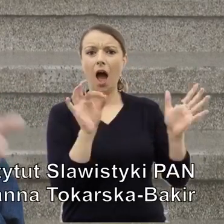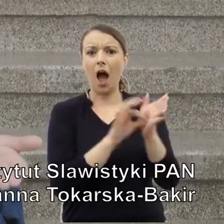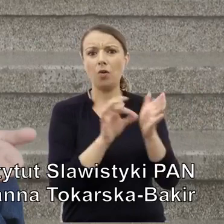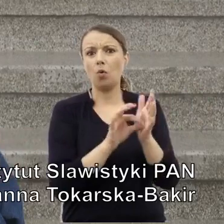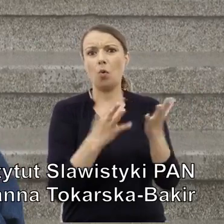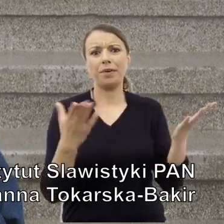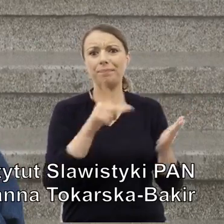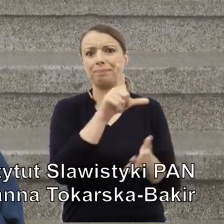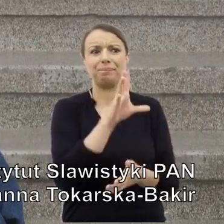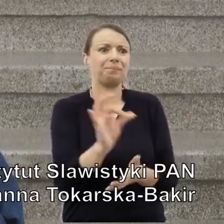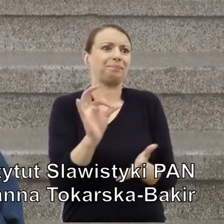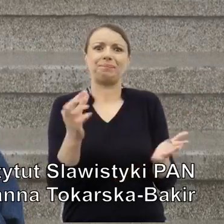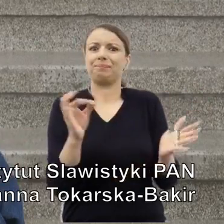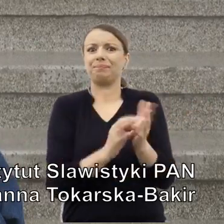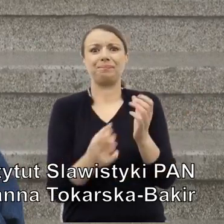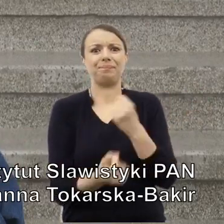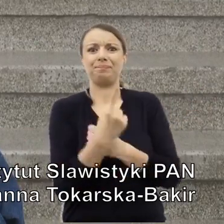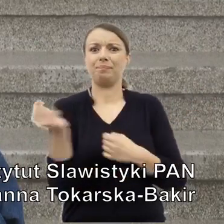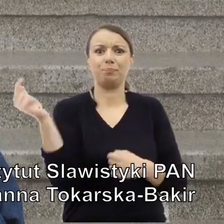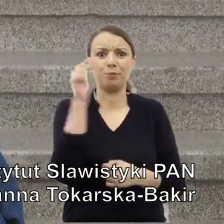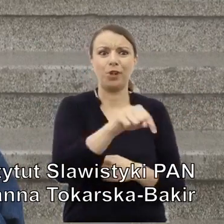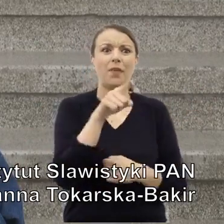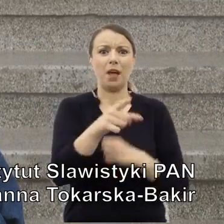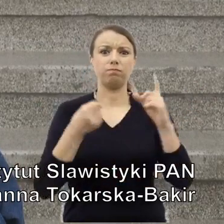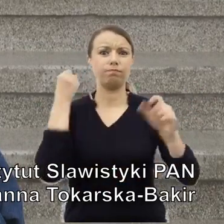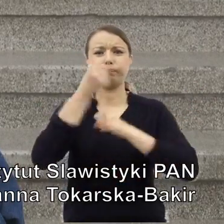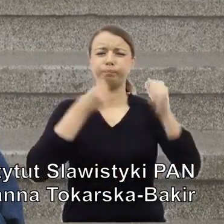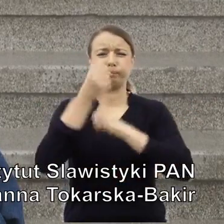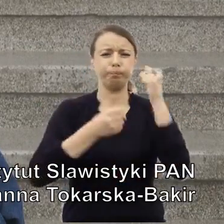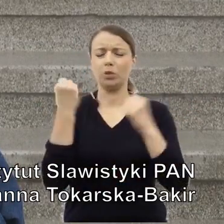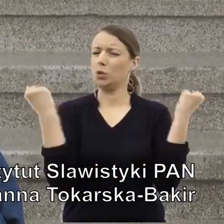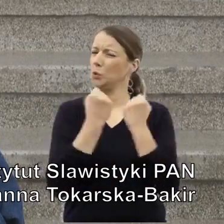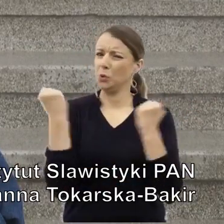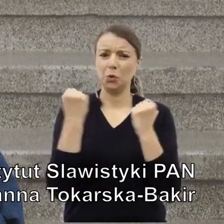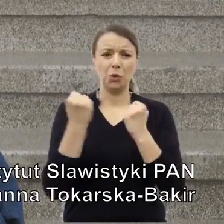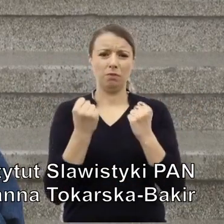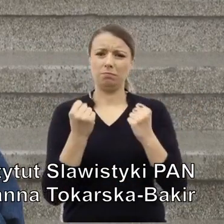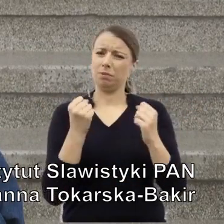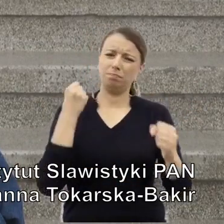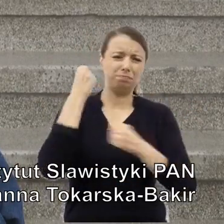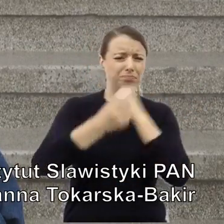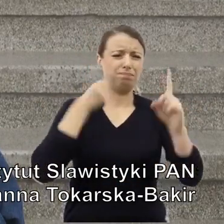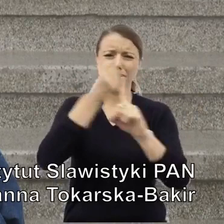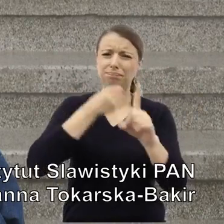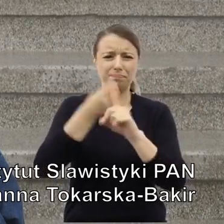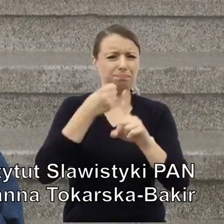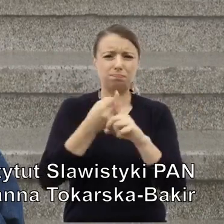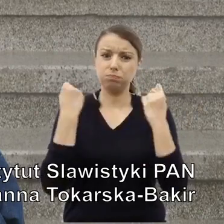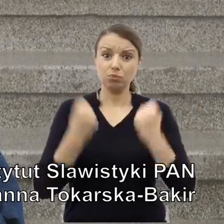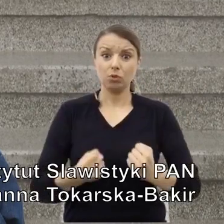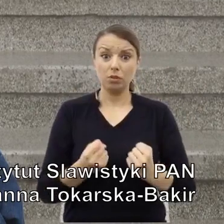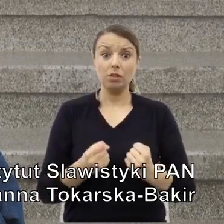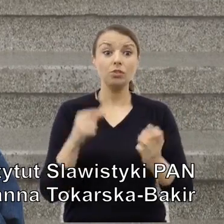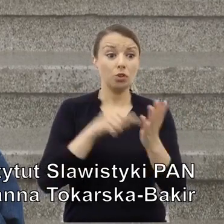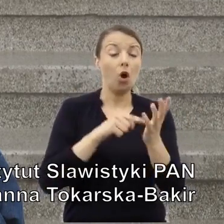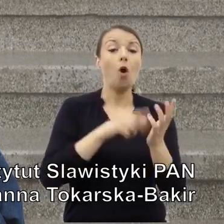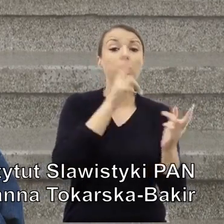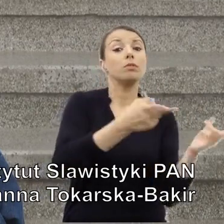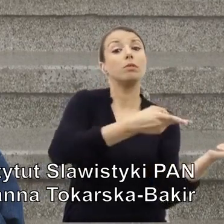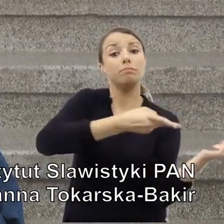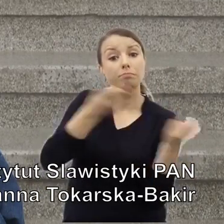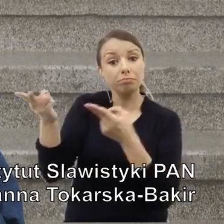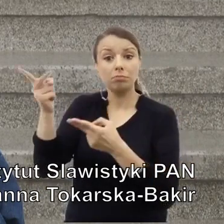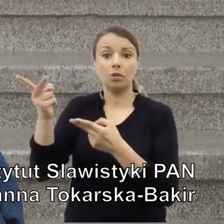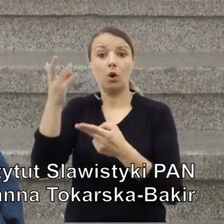został pobity tak ciężko w pogromie, że kiedy przewieziony został do Łodzi,